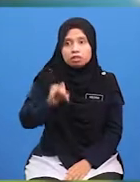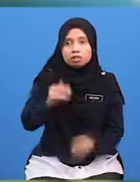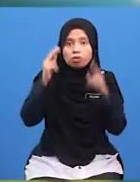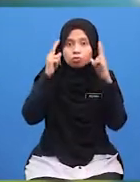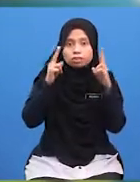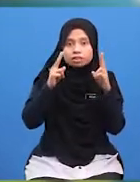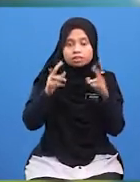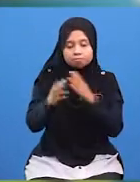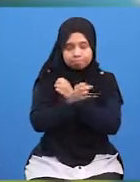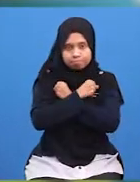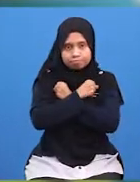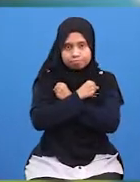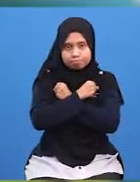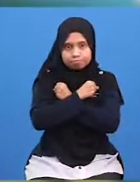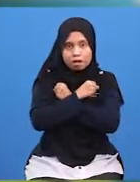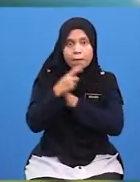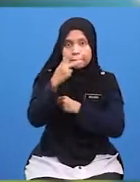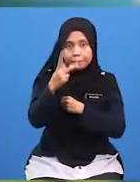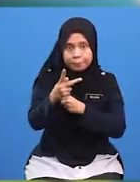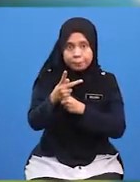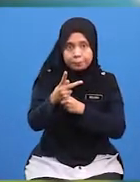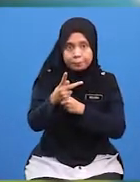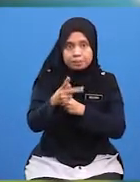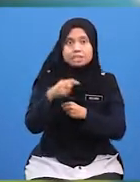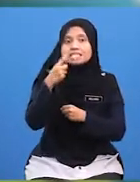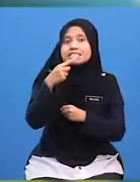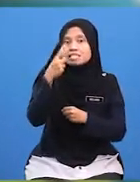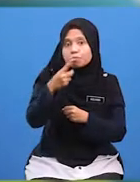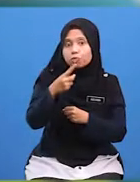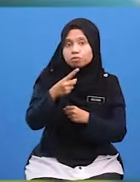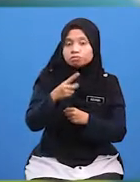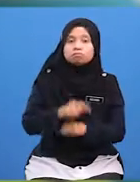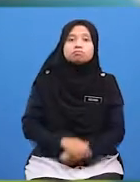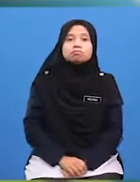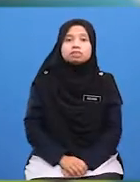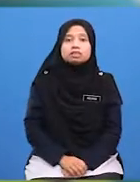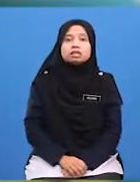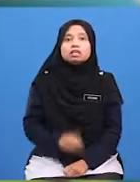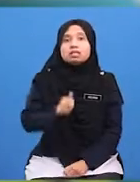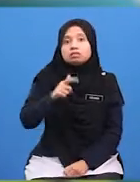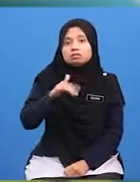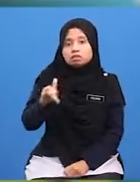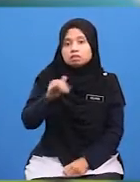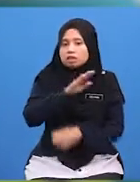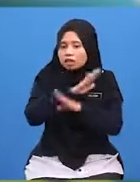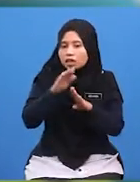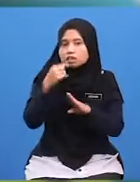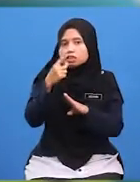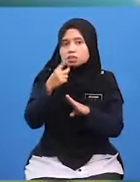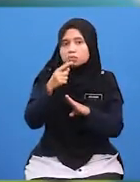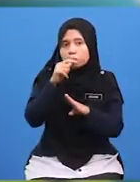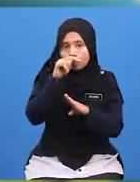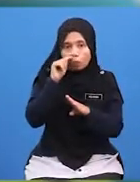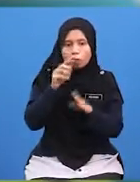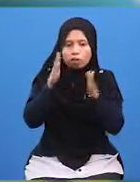kasihi Perintah memuliakan tetamu ini disebut secara am Ianya tidak disebut tetamu